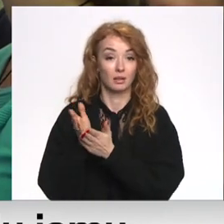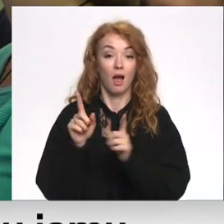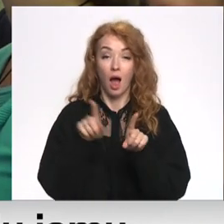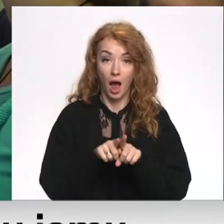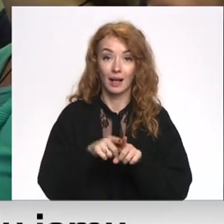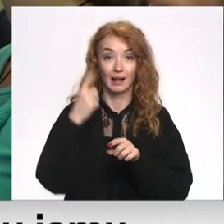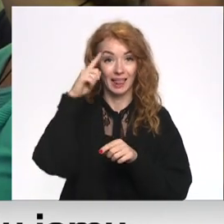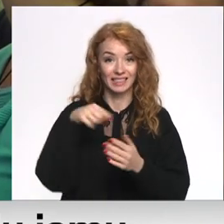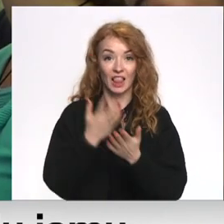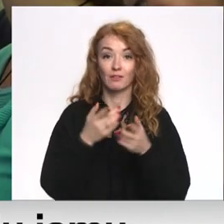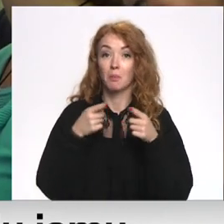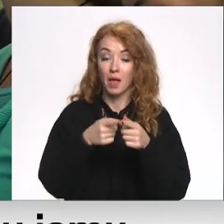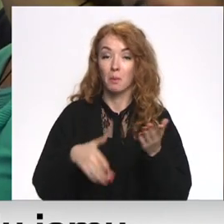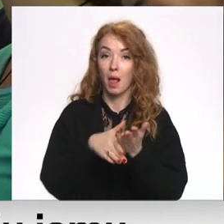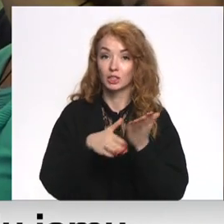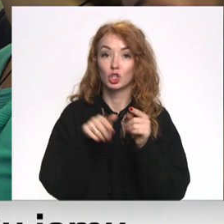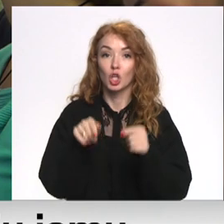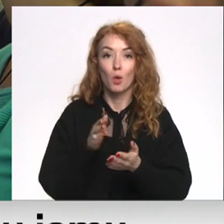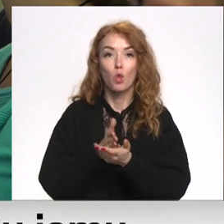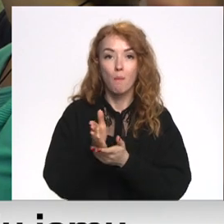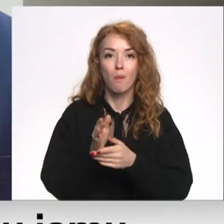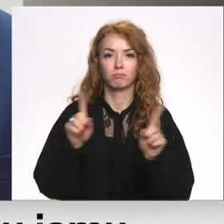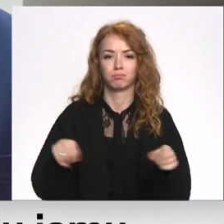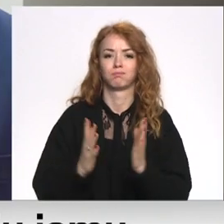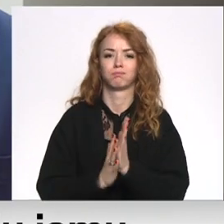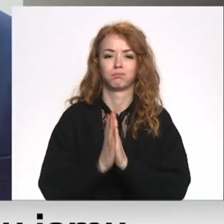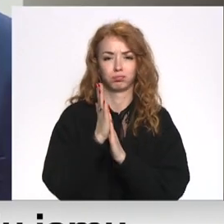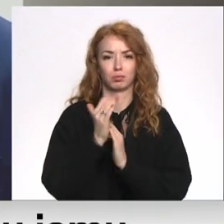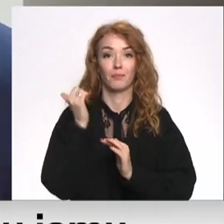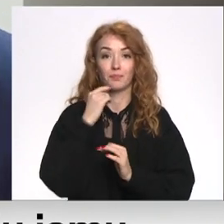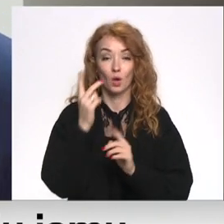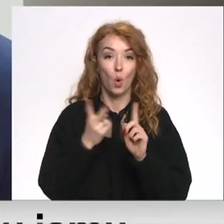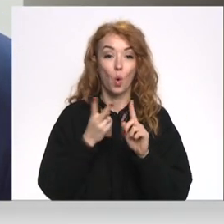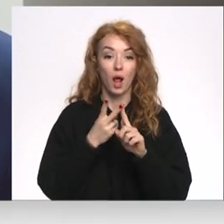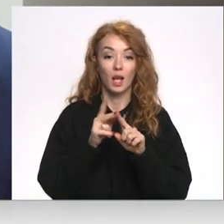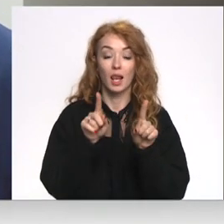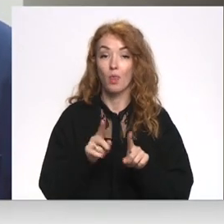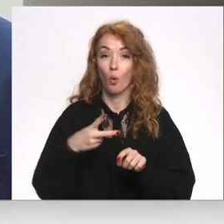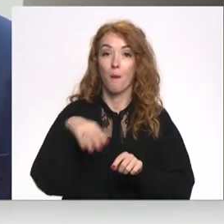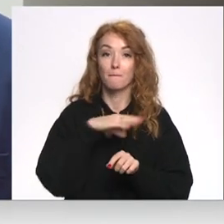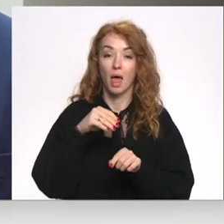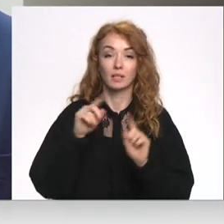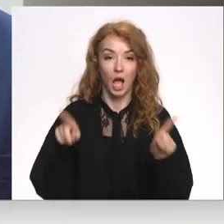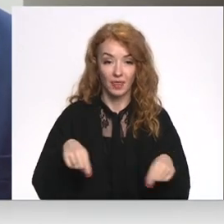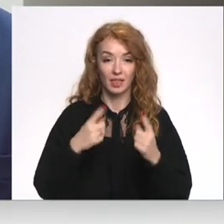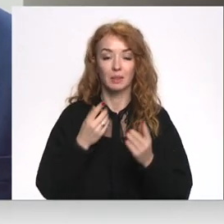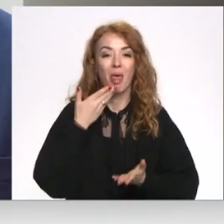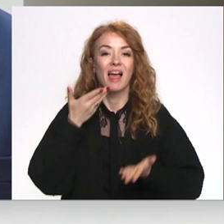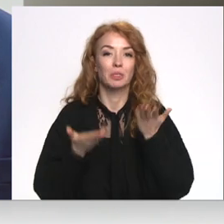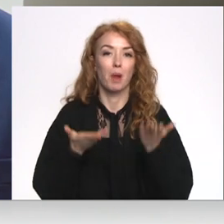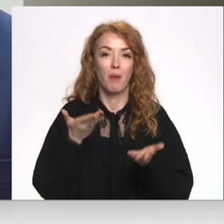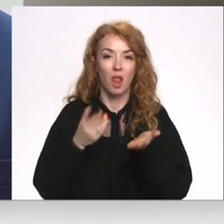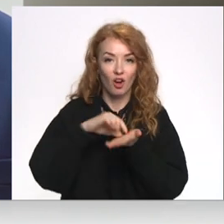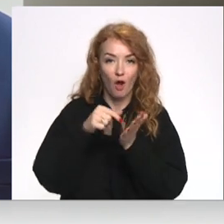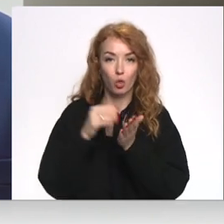iniciatīvas mērķis – palīdzēt šīm jomām attīstīties kopā. No otra jauna lieta, ko mēs attīstīsim eksperimentālā kvantu